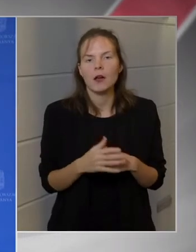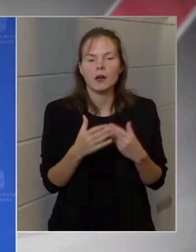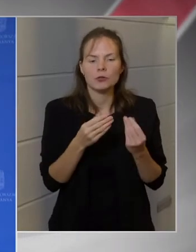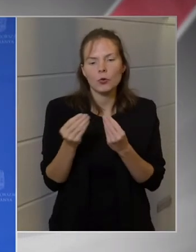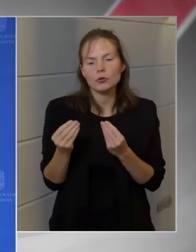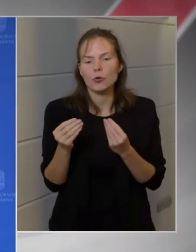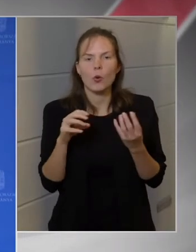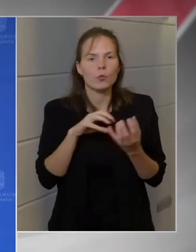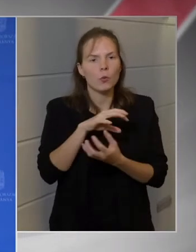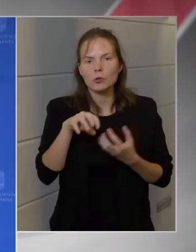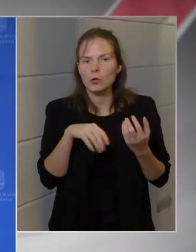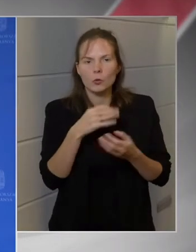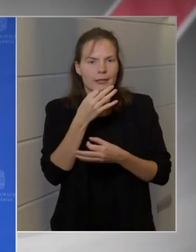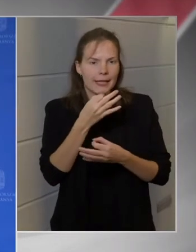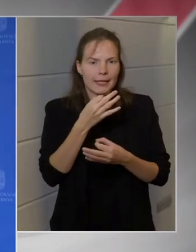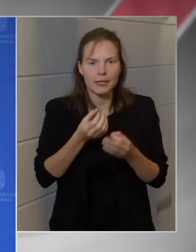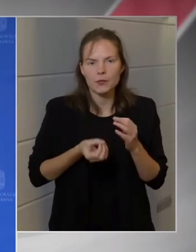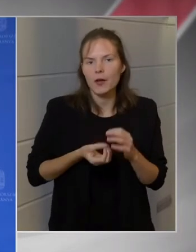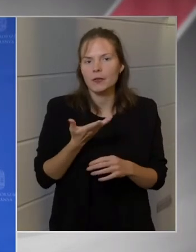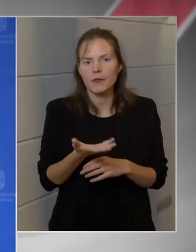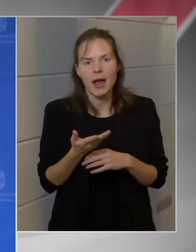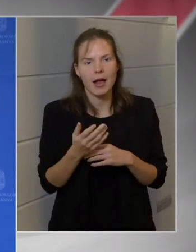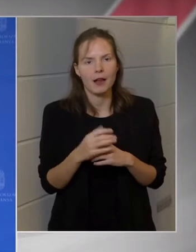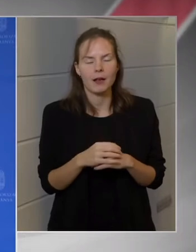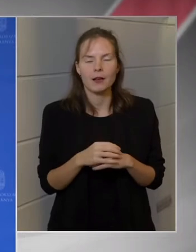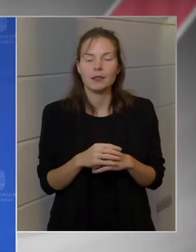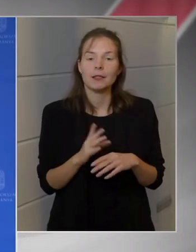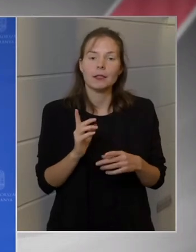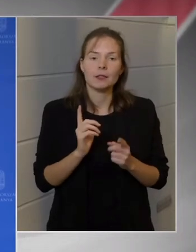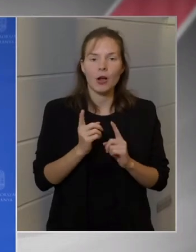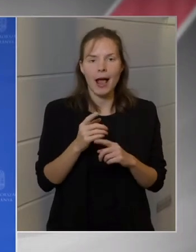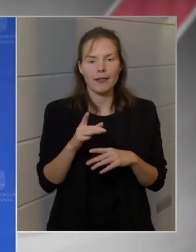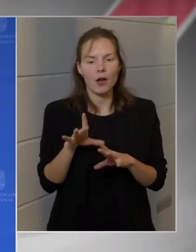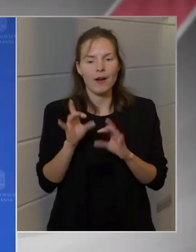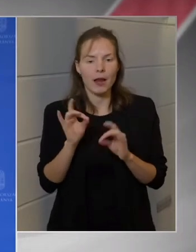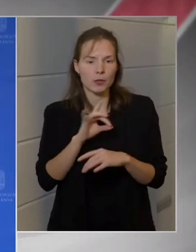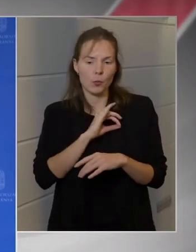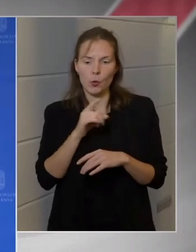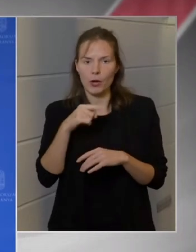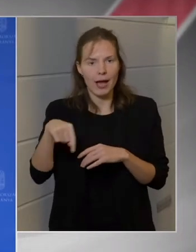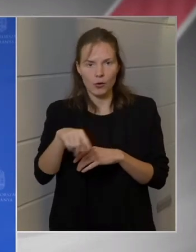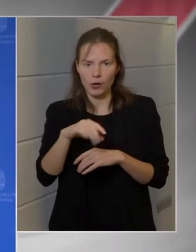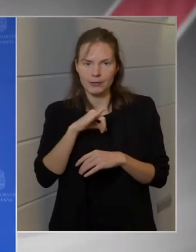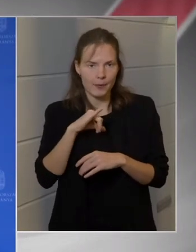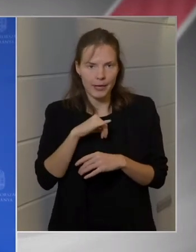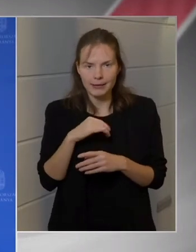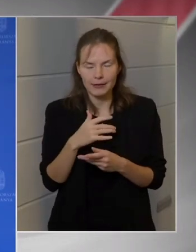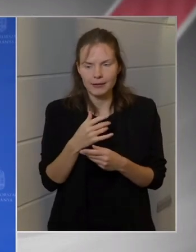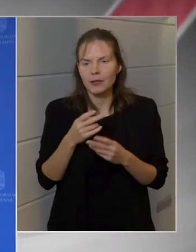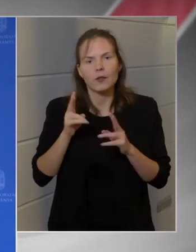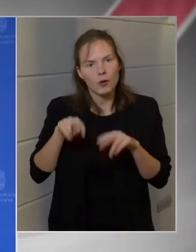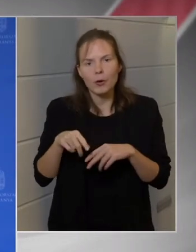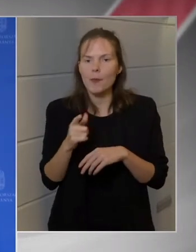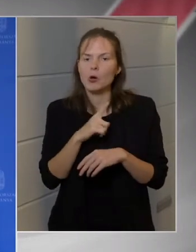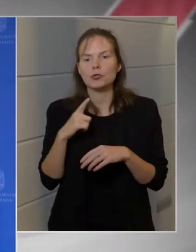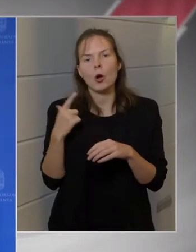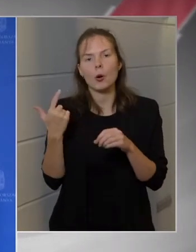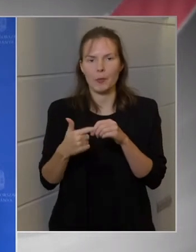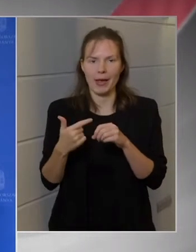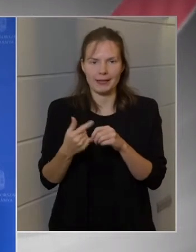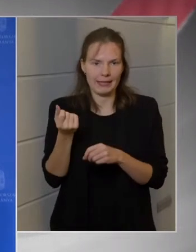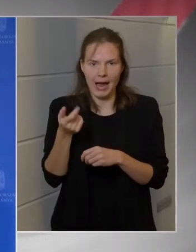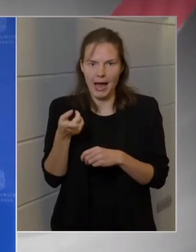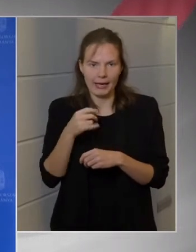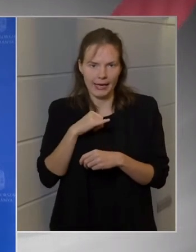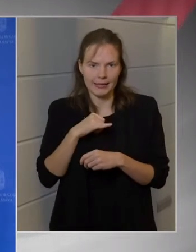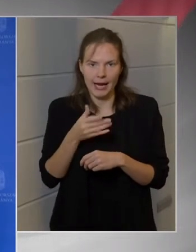Számtalan bonyolult kérdést vett fel, ami talán a választópolgárokat kevésbé érdekli, mert az érdekli, hogy a benzin lehetőleg megfizethető áron